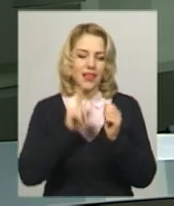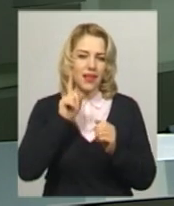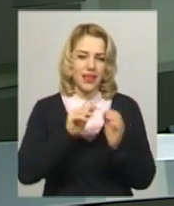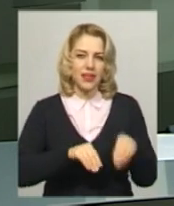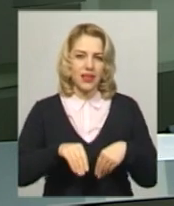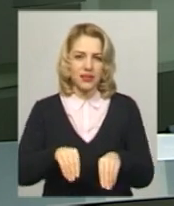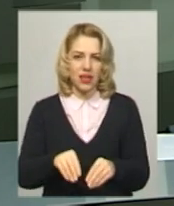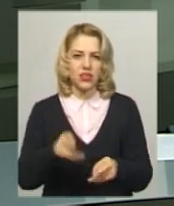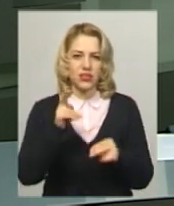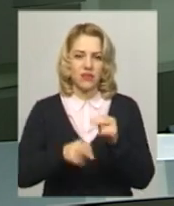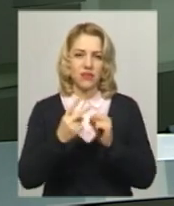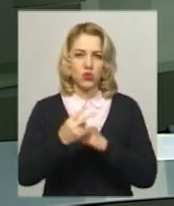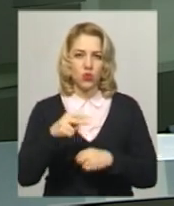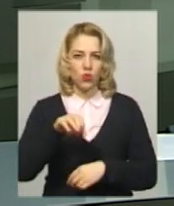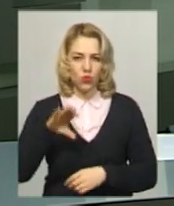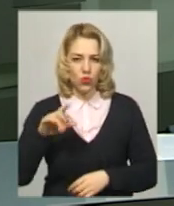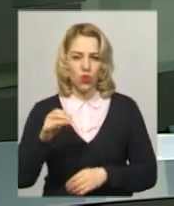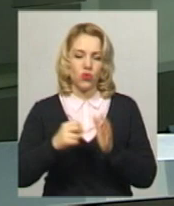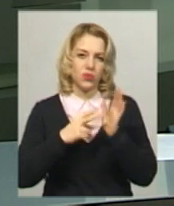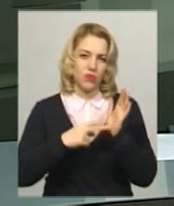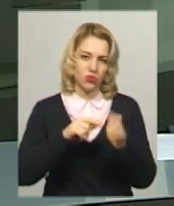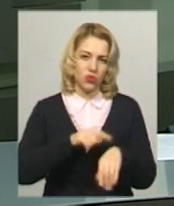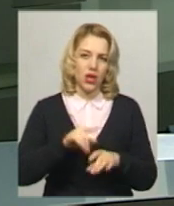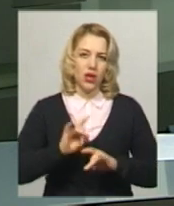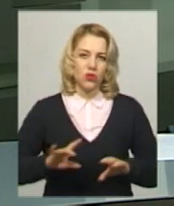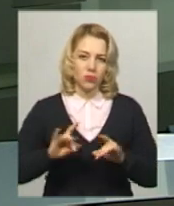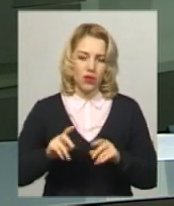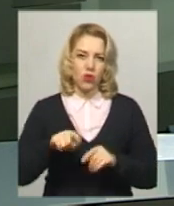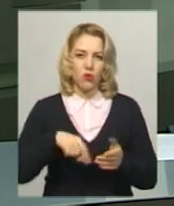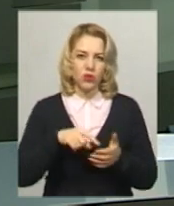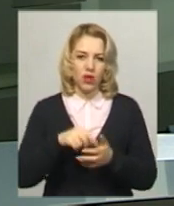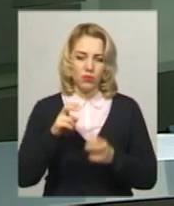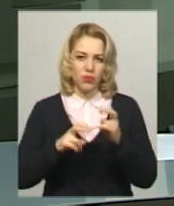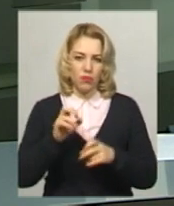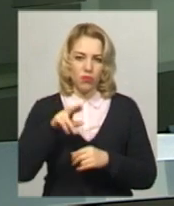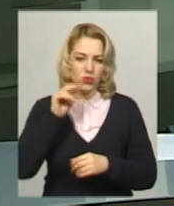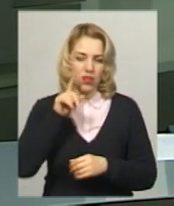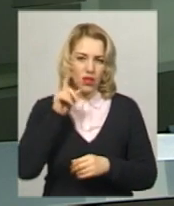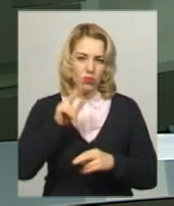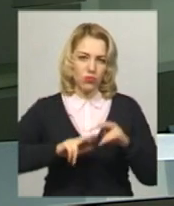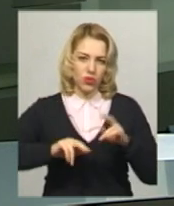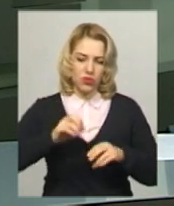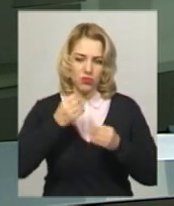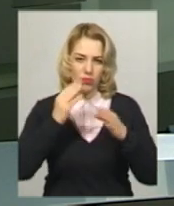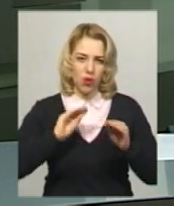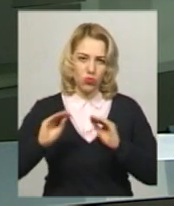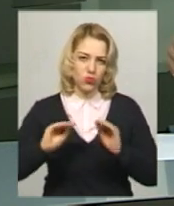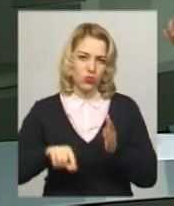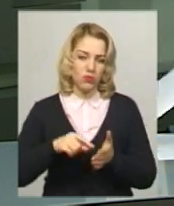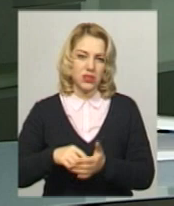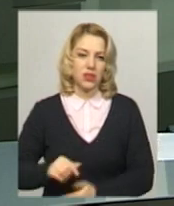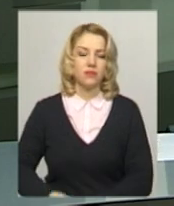завершаться 22 лютого о 17-й годині, кажуть в комунальному підприємстві по зеленому будівництву та благоустрою міста.